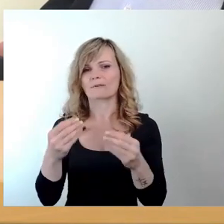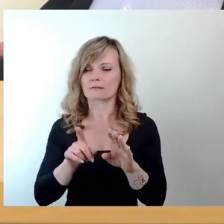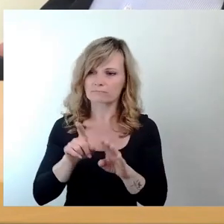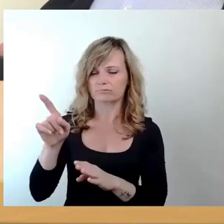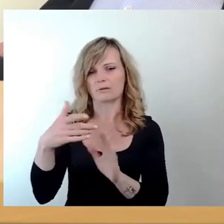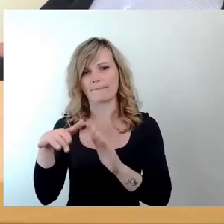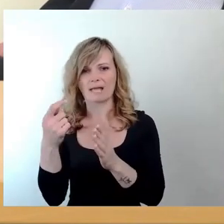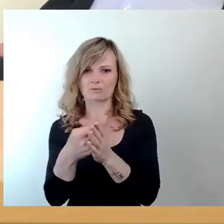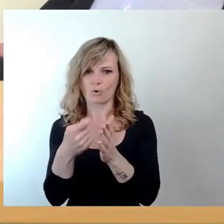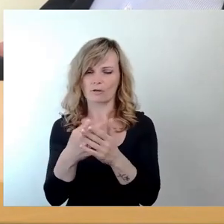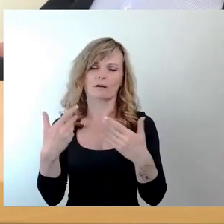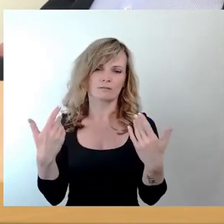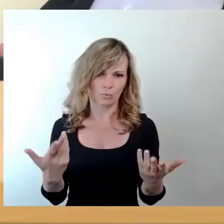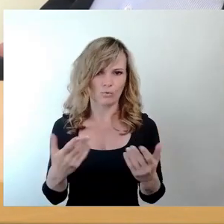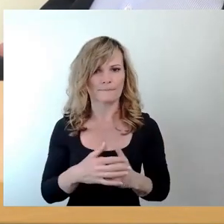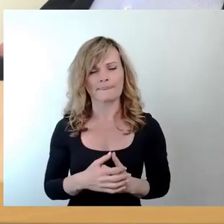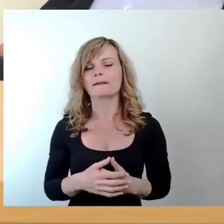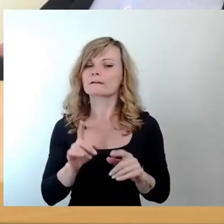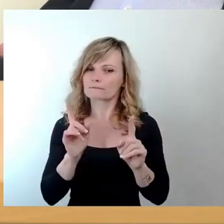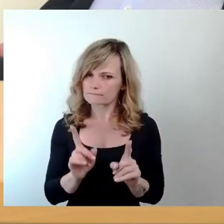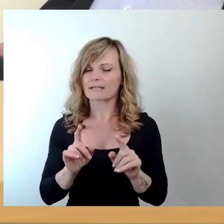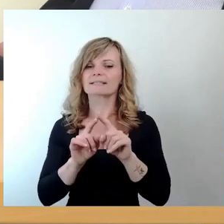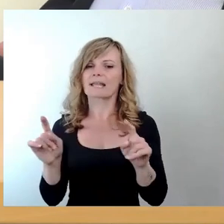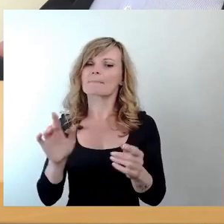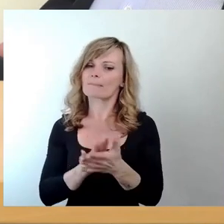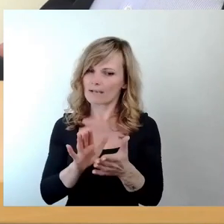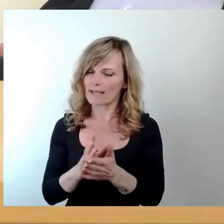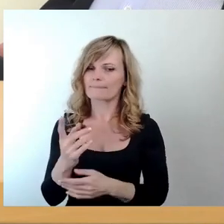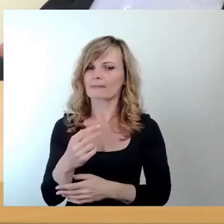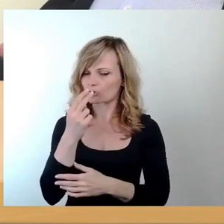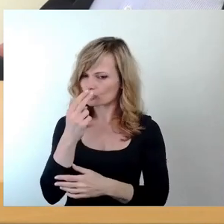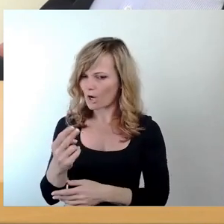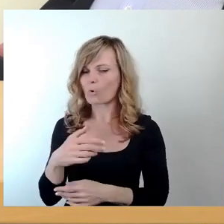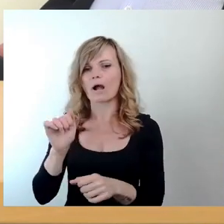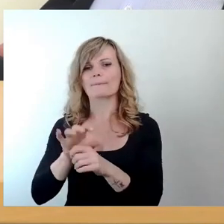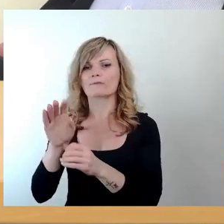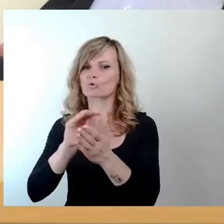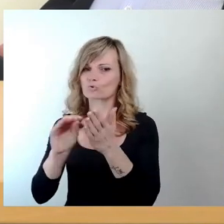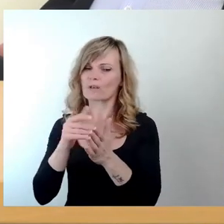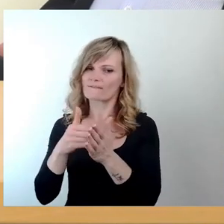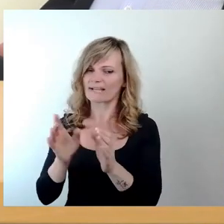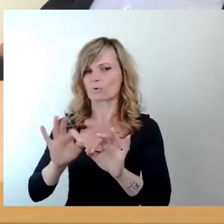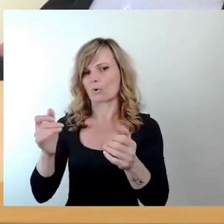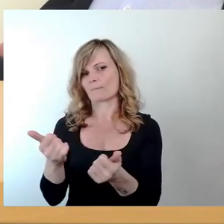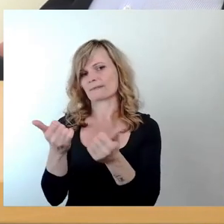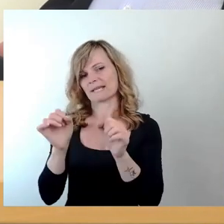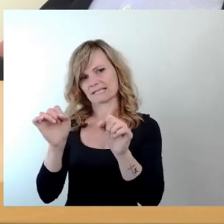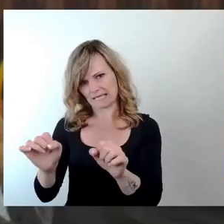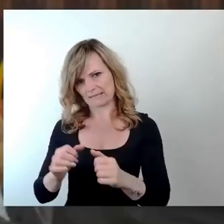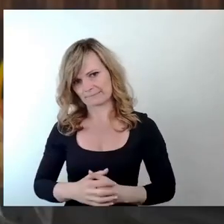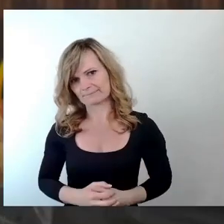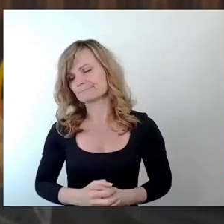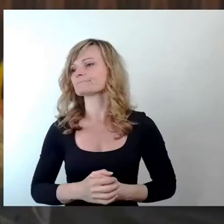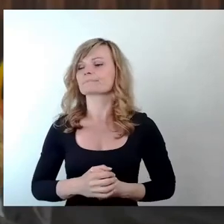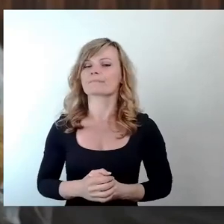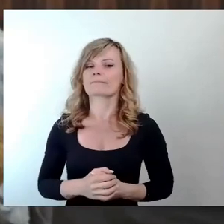Fall wird es ein Thema bleiben, bei uns zu gucken, inwieweit wir das Amt für Schulen weiter optimieren können. Dann tatsächlich noch mal eine